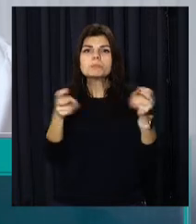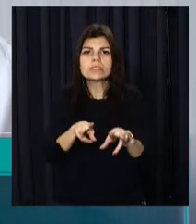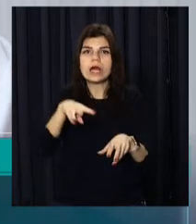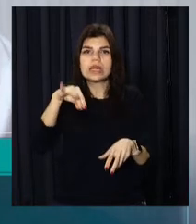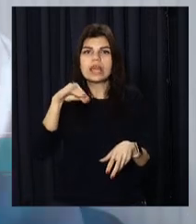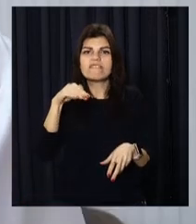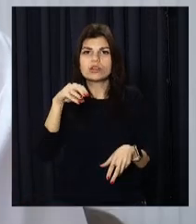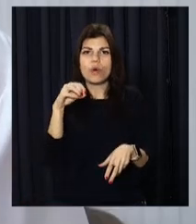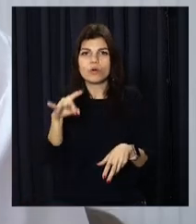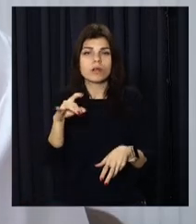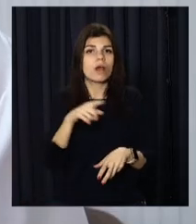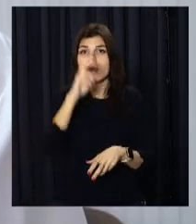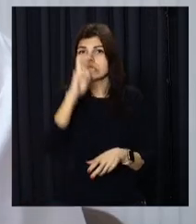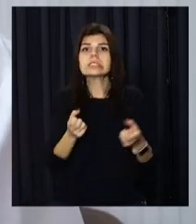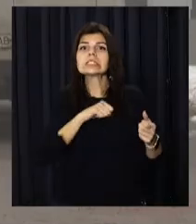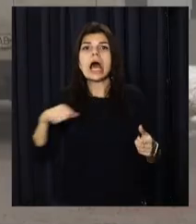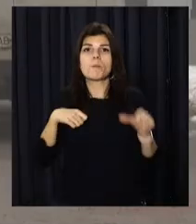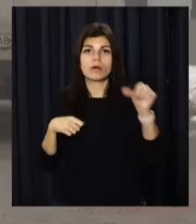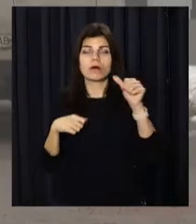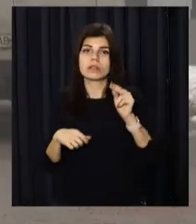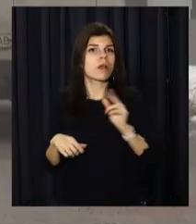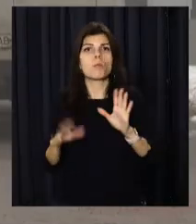немає такої функції, що ліфт приїжджає сам.